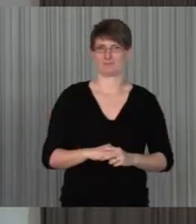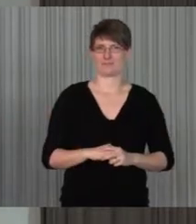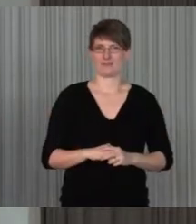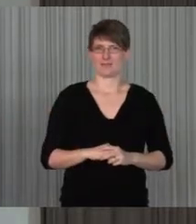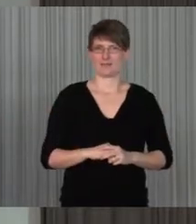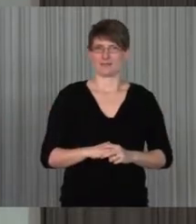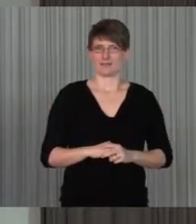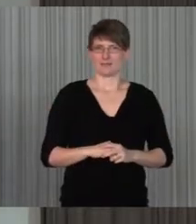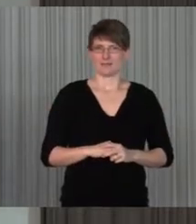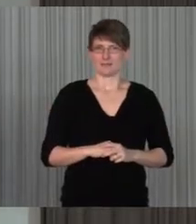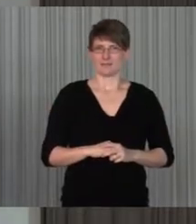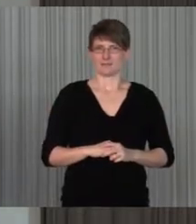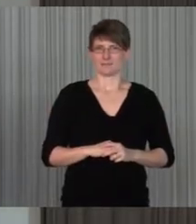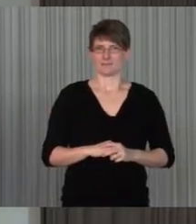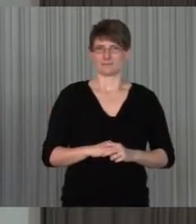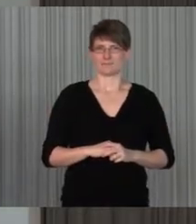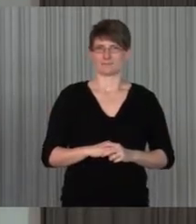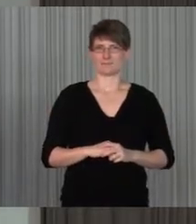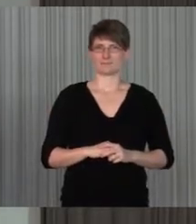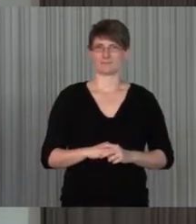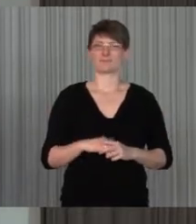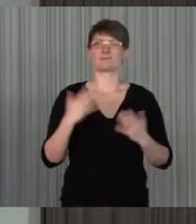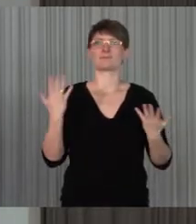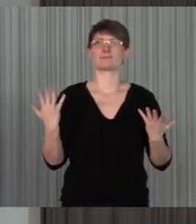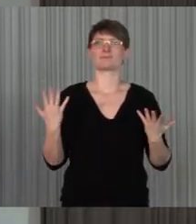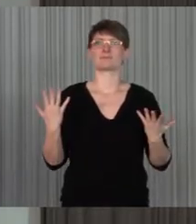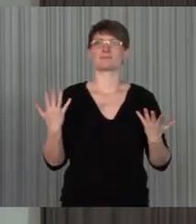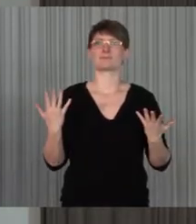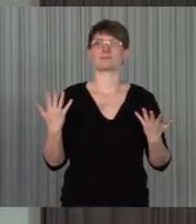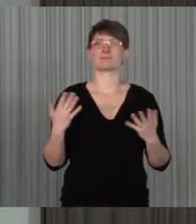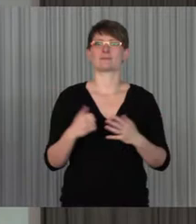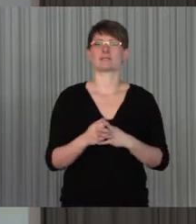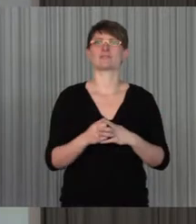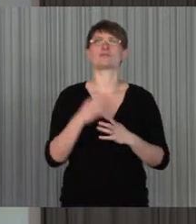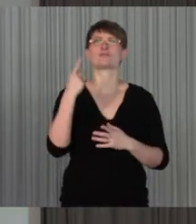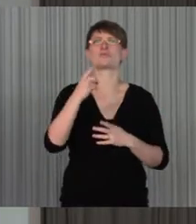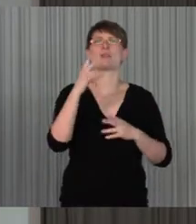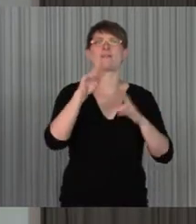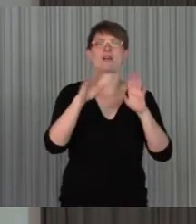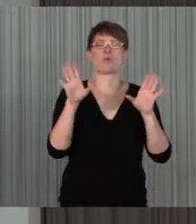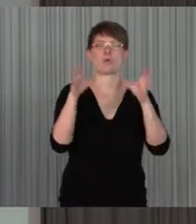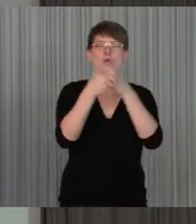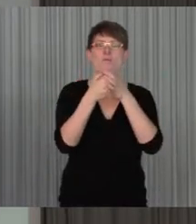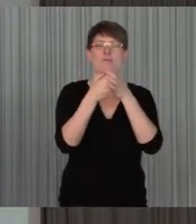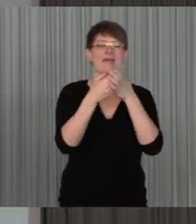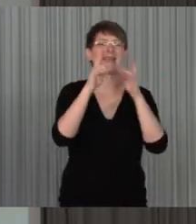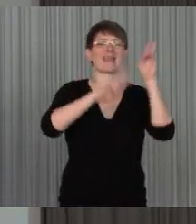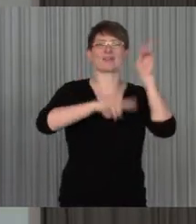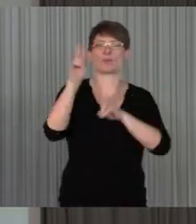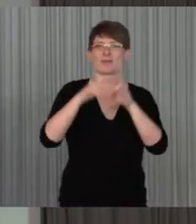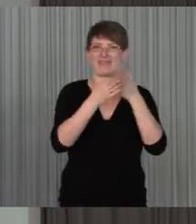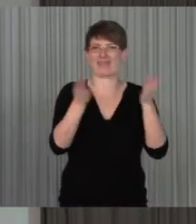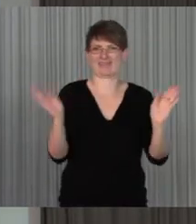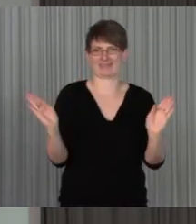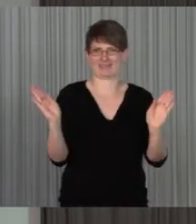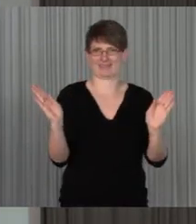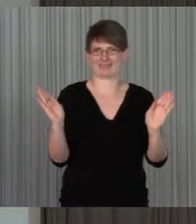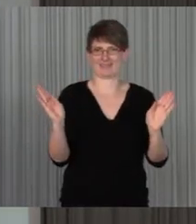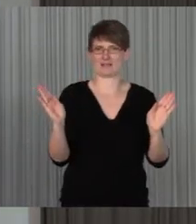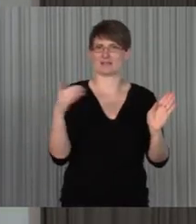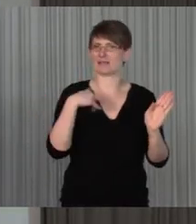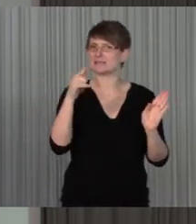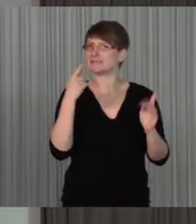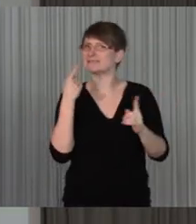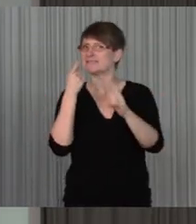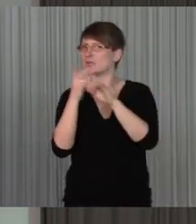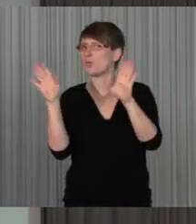mit einer tatsächlich größeren Breite an der Nekobilität zu tun und möglicherweise mit einer Zirkung, die Sie